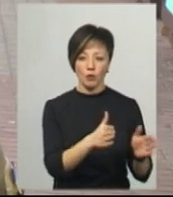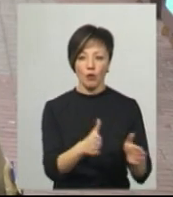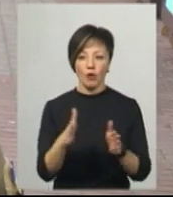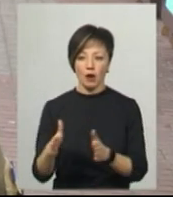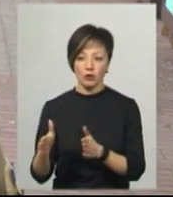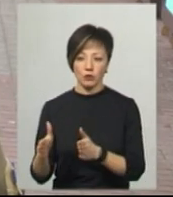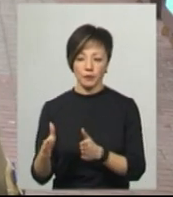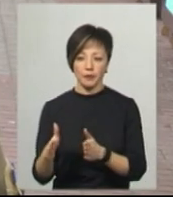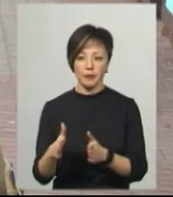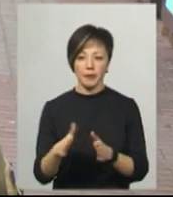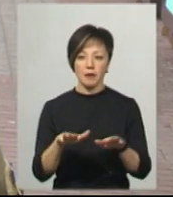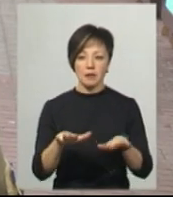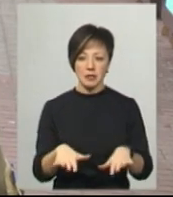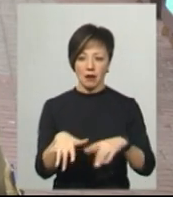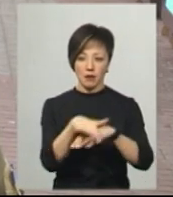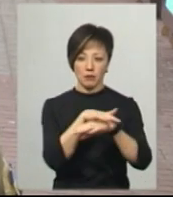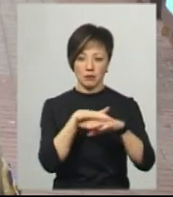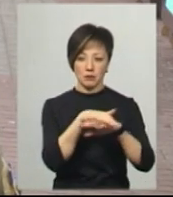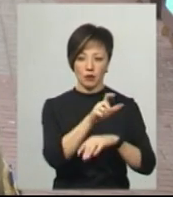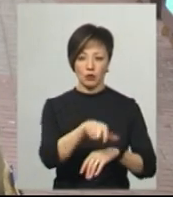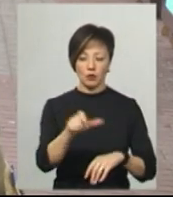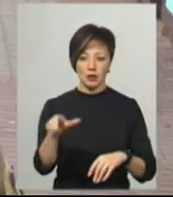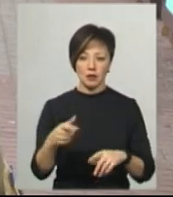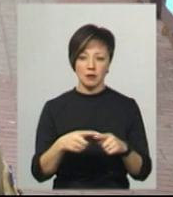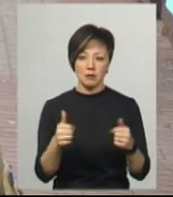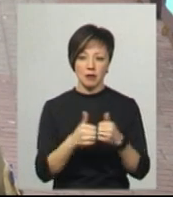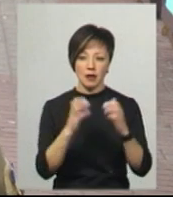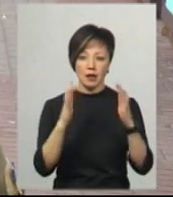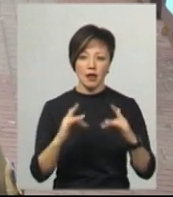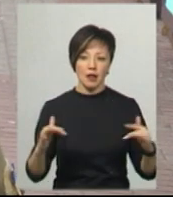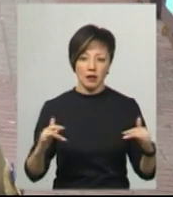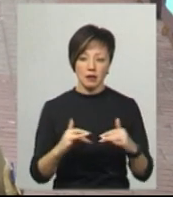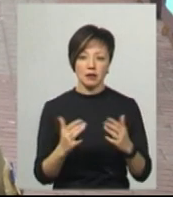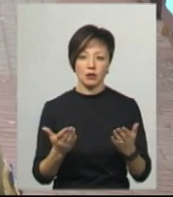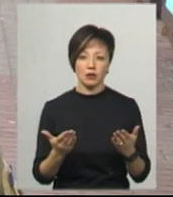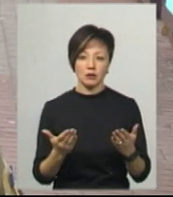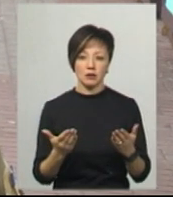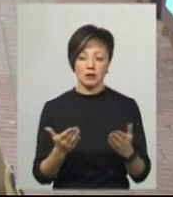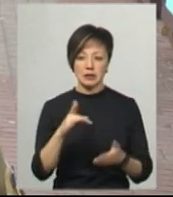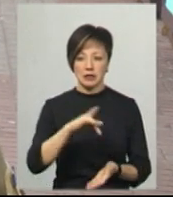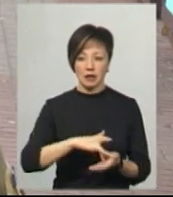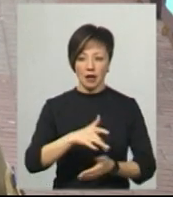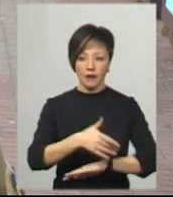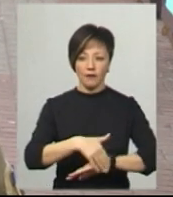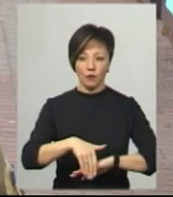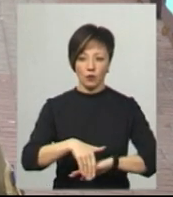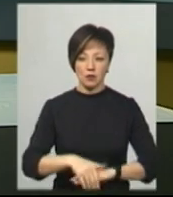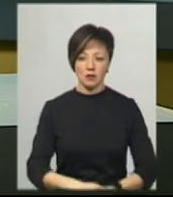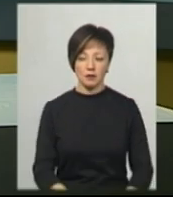в місцях скупчення людей. А це саме біля ялинок на центральних вулицях.